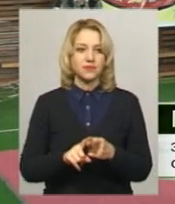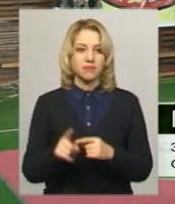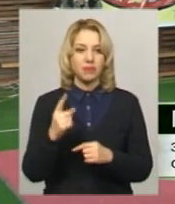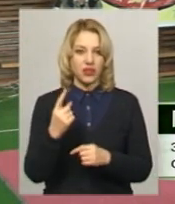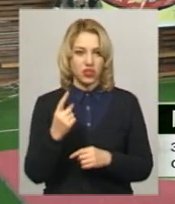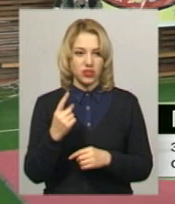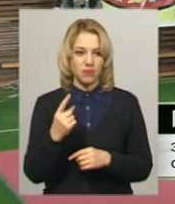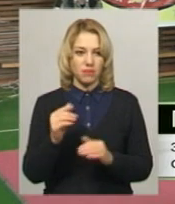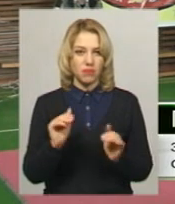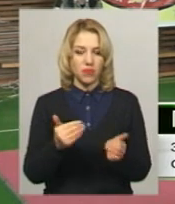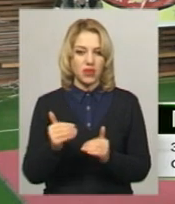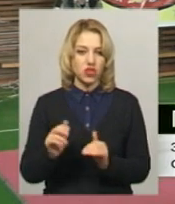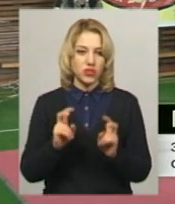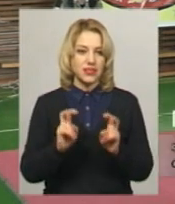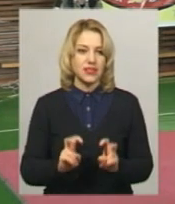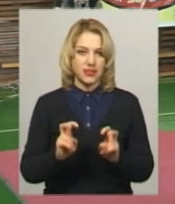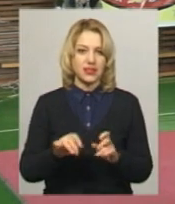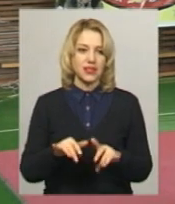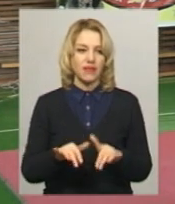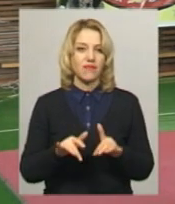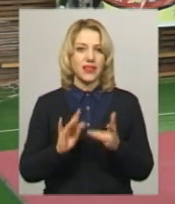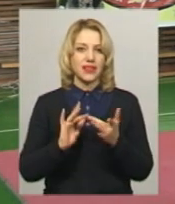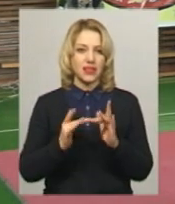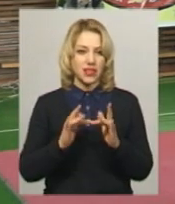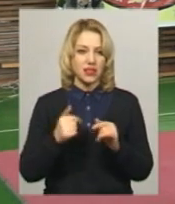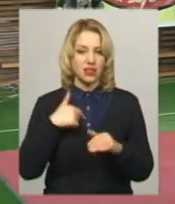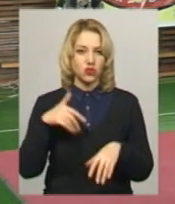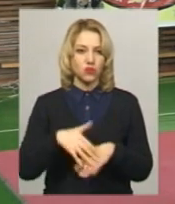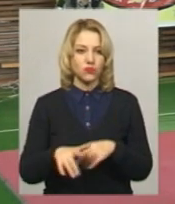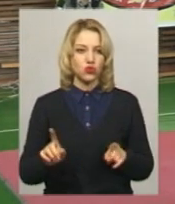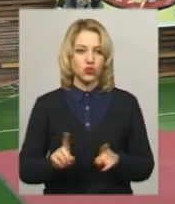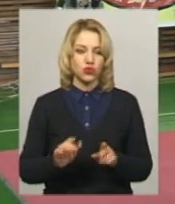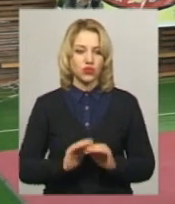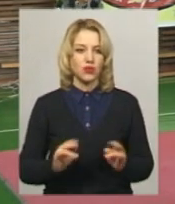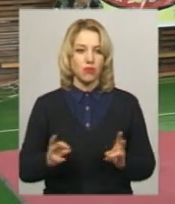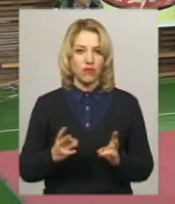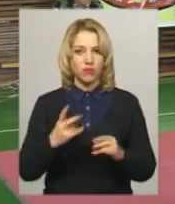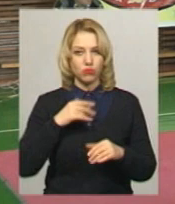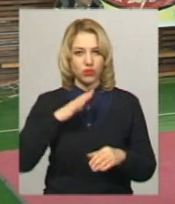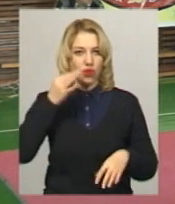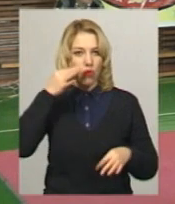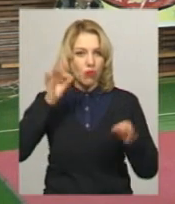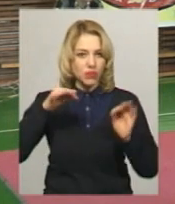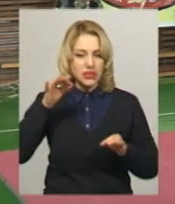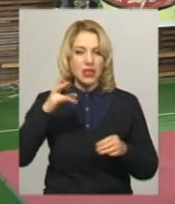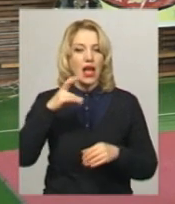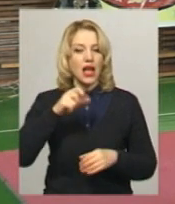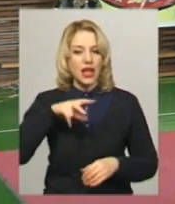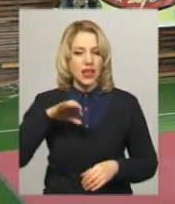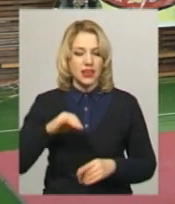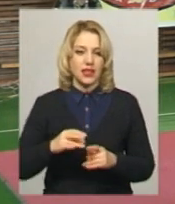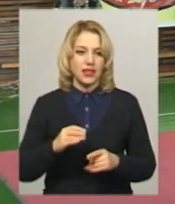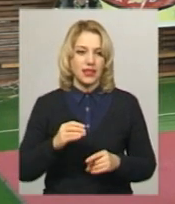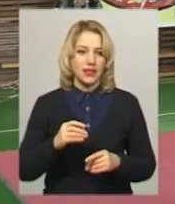перше, поменшився діти в інтернеті, тому що я розумію, що діти повинні бути обізнаними, але на